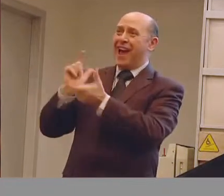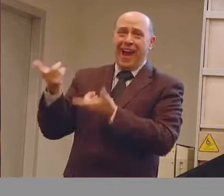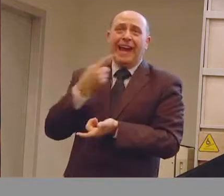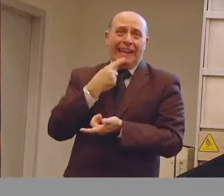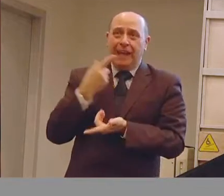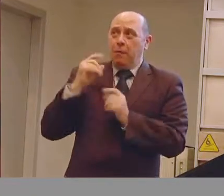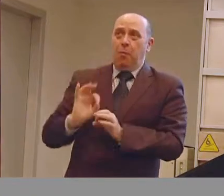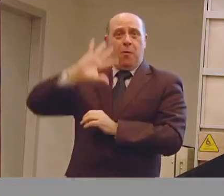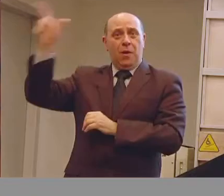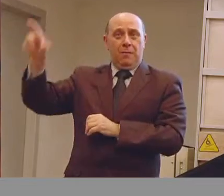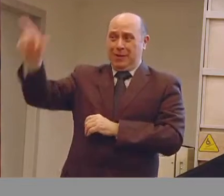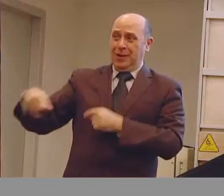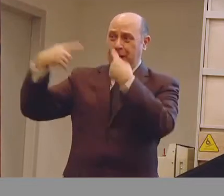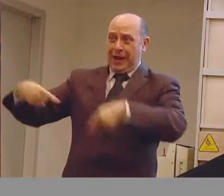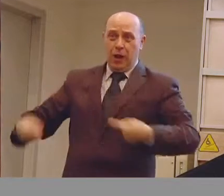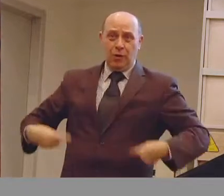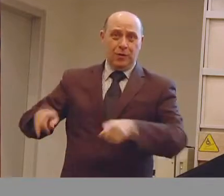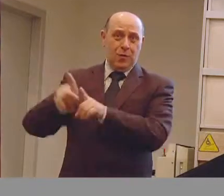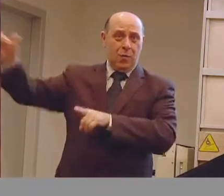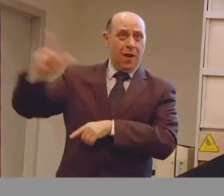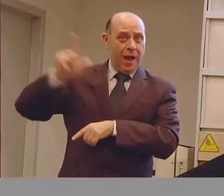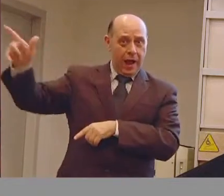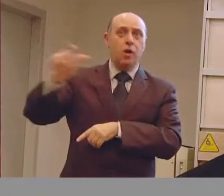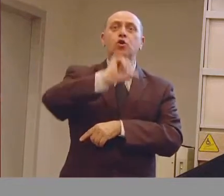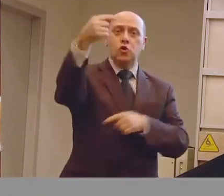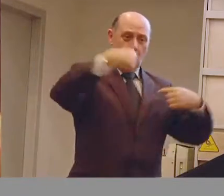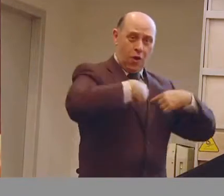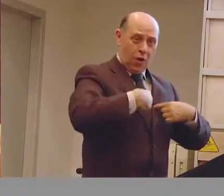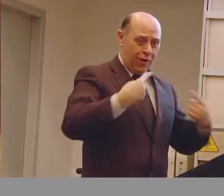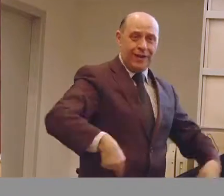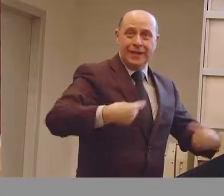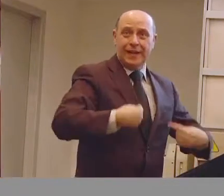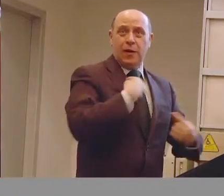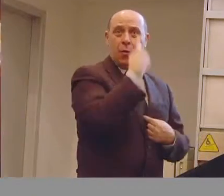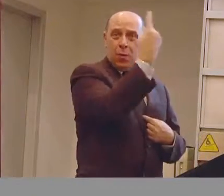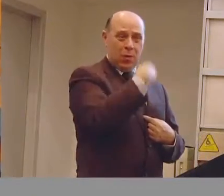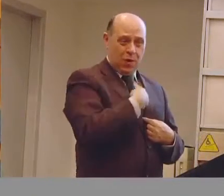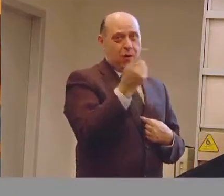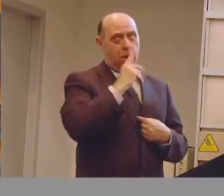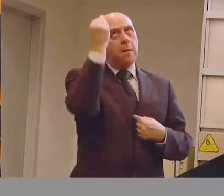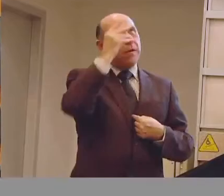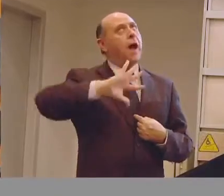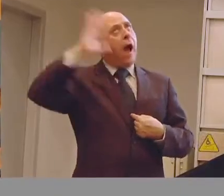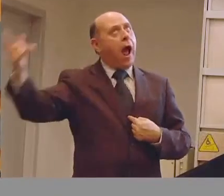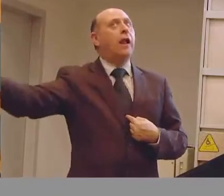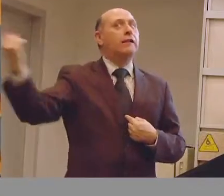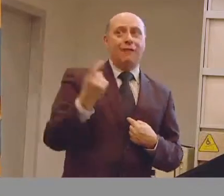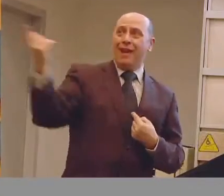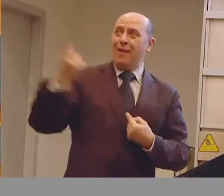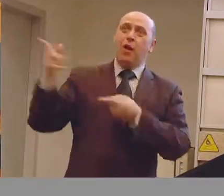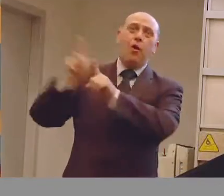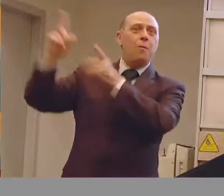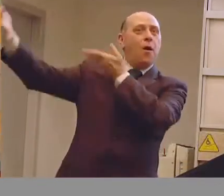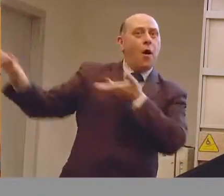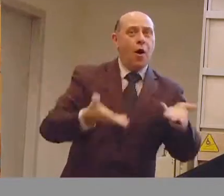carrozzina e quindi non dobbiamo seguire soltanto un intervento per il nostro assistito ma pensare anche che la persona può sospitare